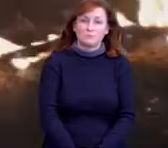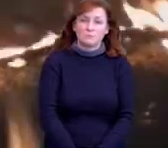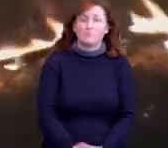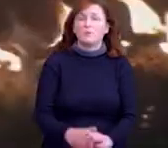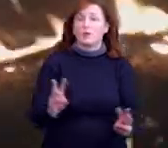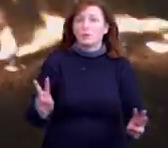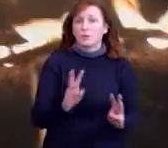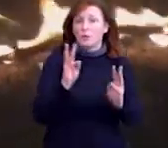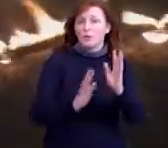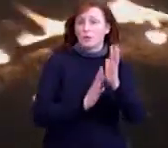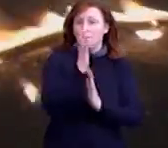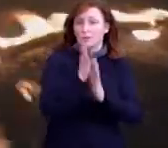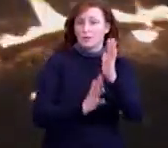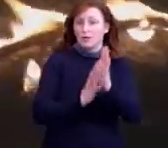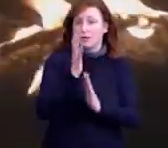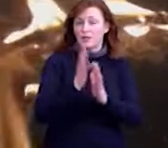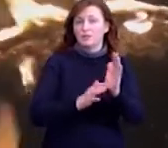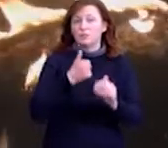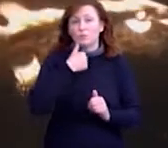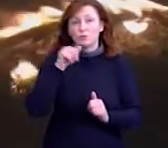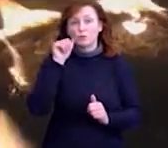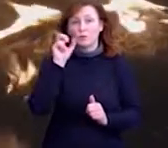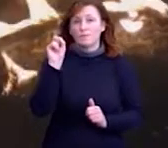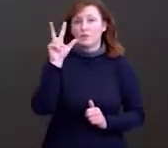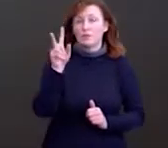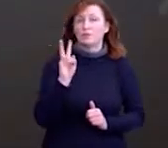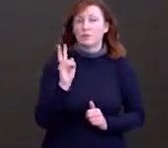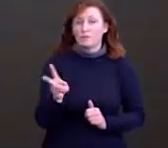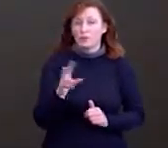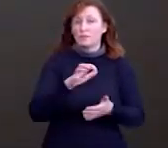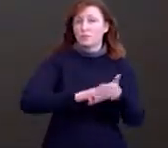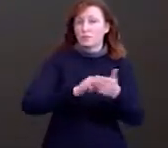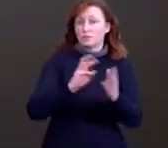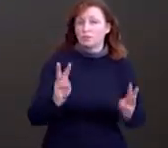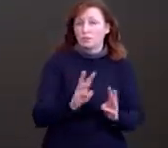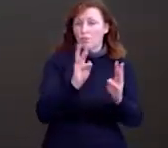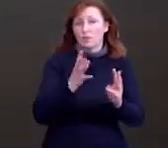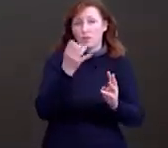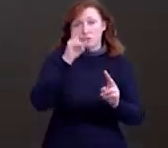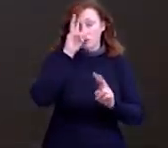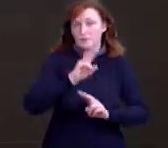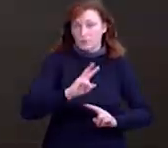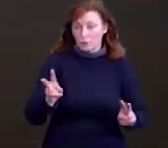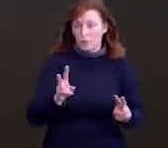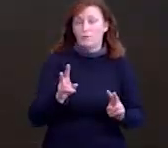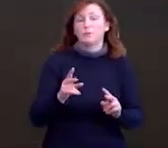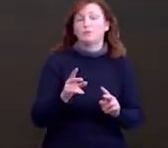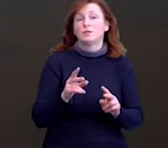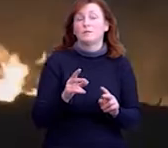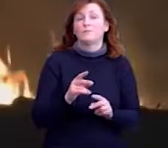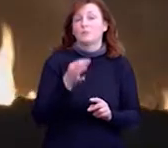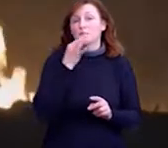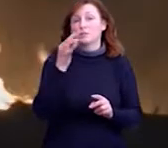Загорівся ліс біля села Сорокошичі вчора о 13.20. Причина пожежі наразі встановлюється, сказав Суспільному речник